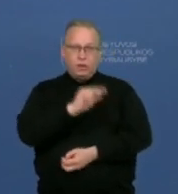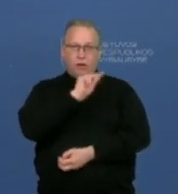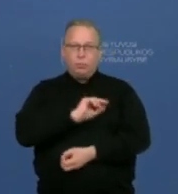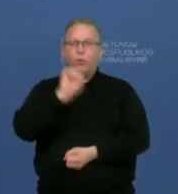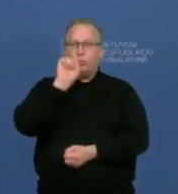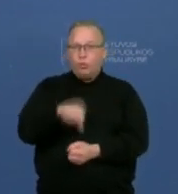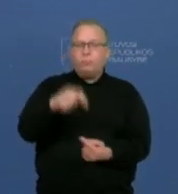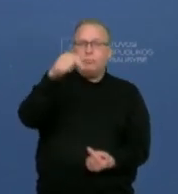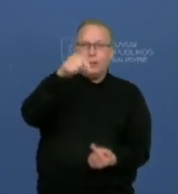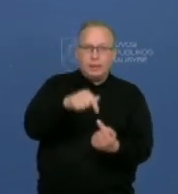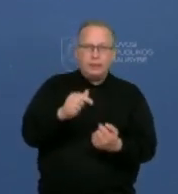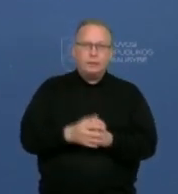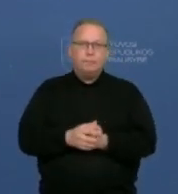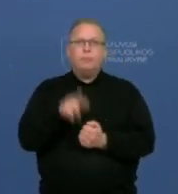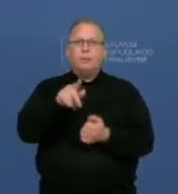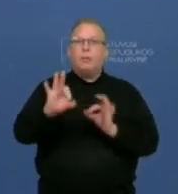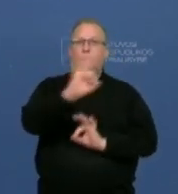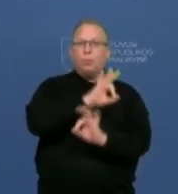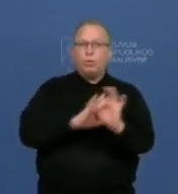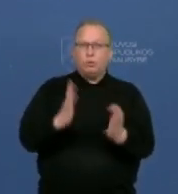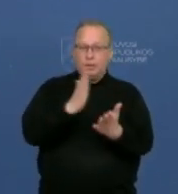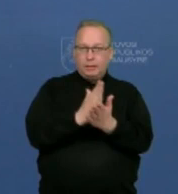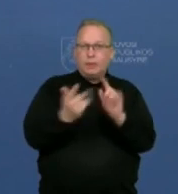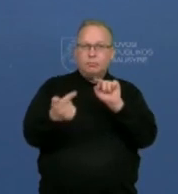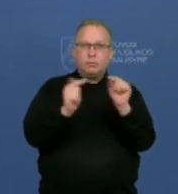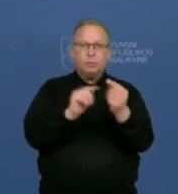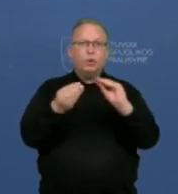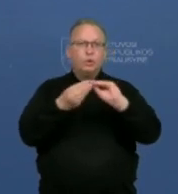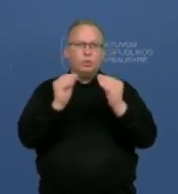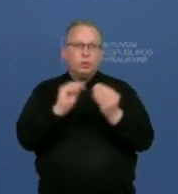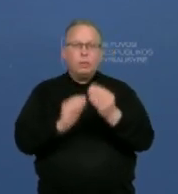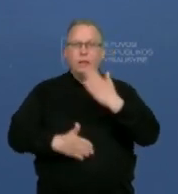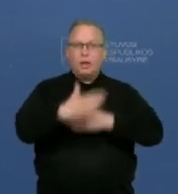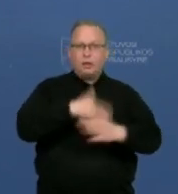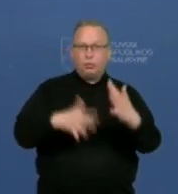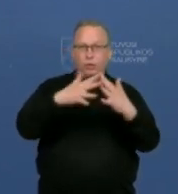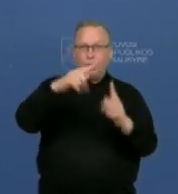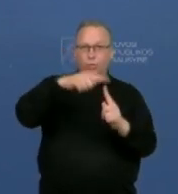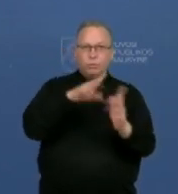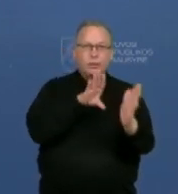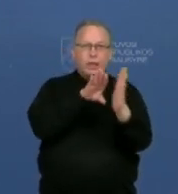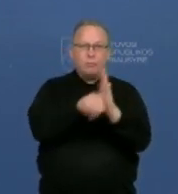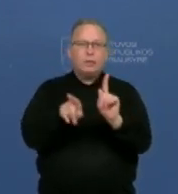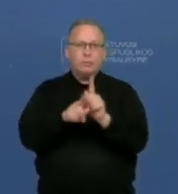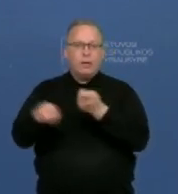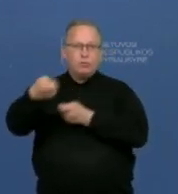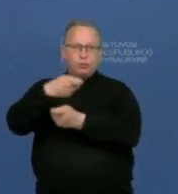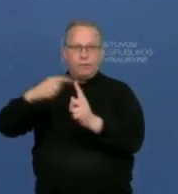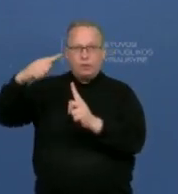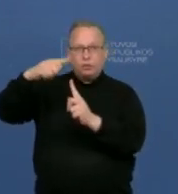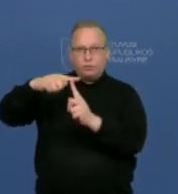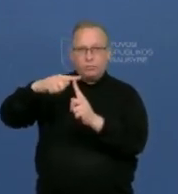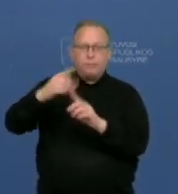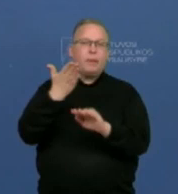galima prisitaikyti. Šis projektas yra suderintas jau neįgaliųjų reikalų taryboje ir taip pat suderintas su verslo taryba.